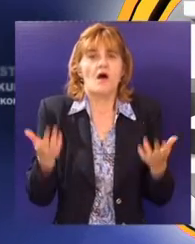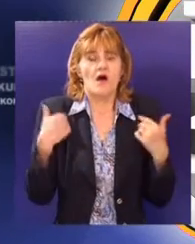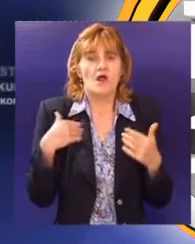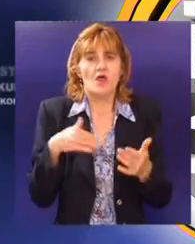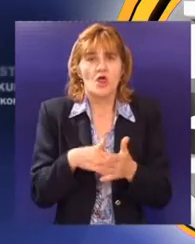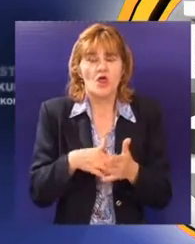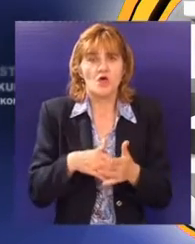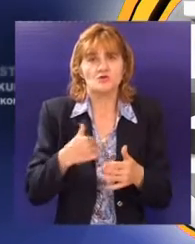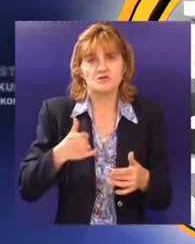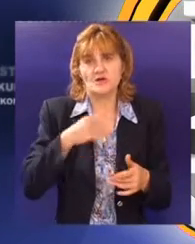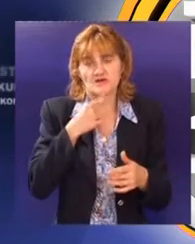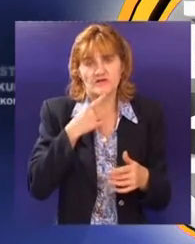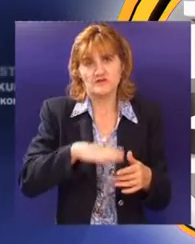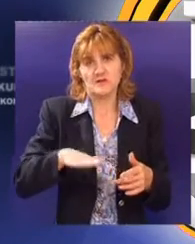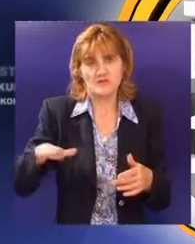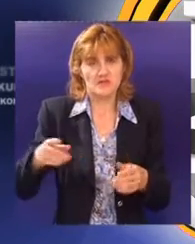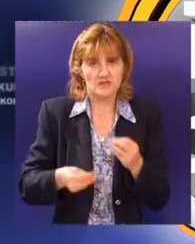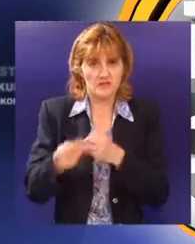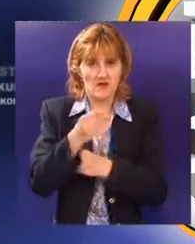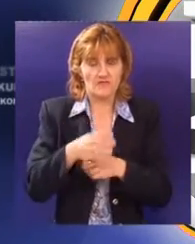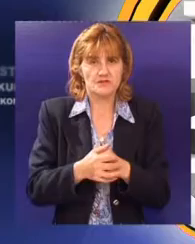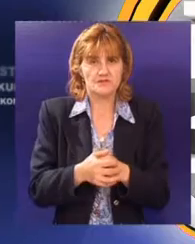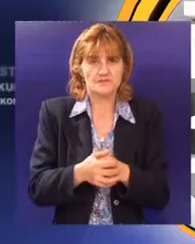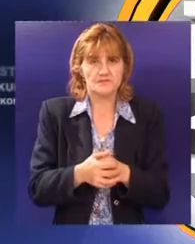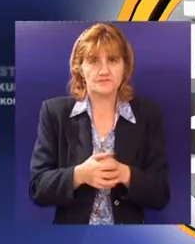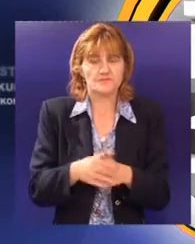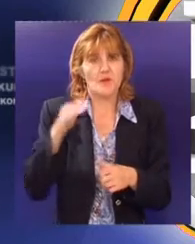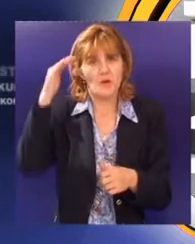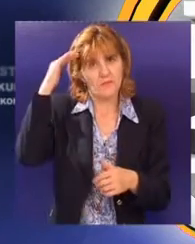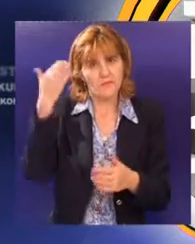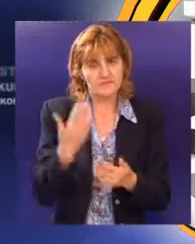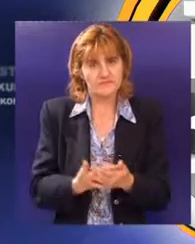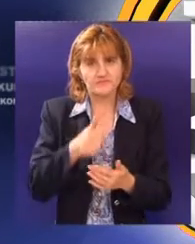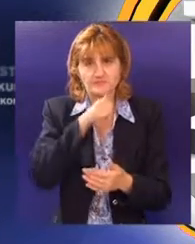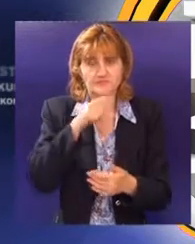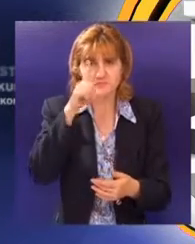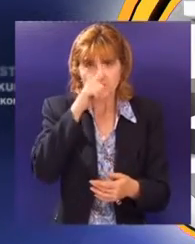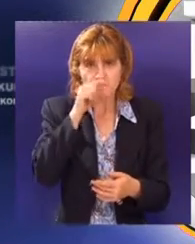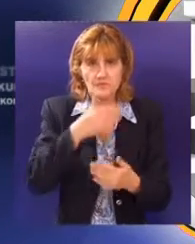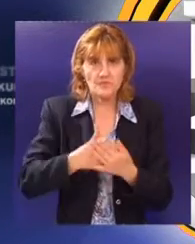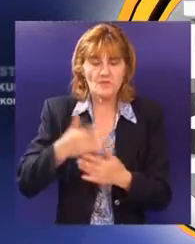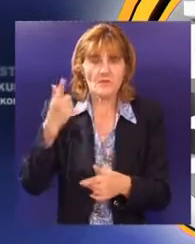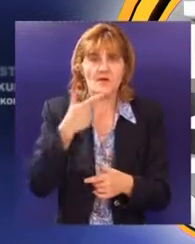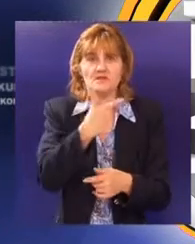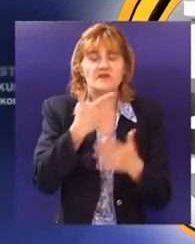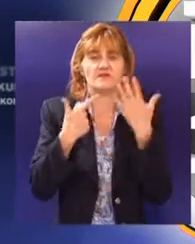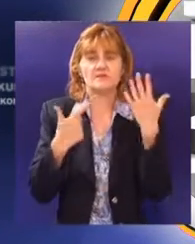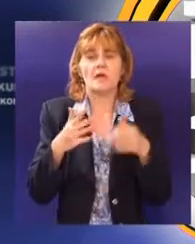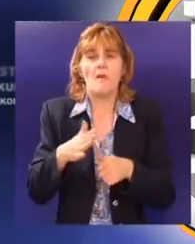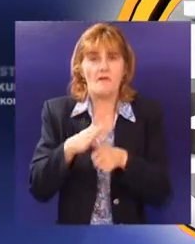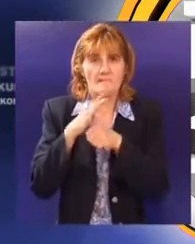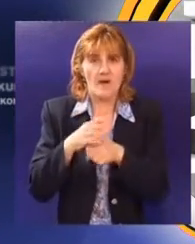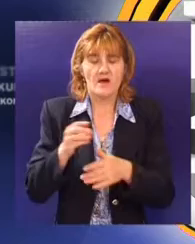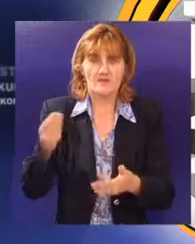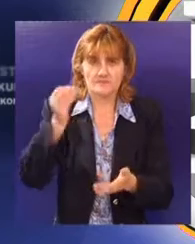sada opet sociotoklinice koje su biti prosto. Odluku o dodeli priznanja donela je Skupština grada na sednici koja je održana 27. maja.